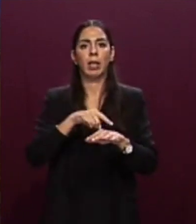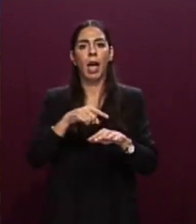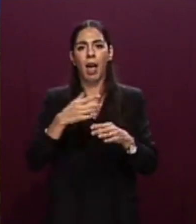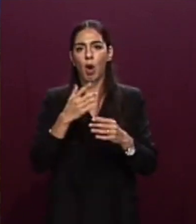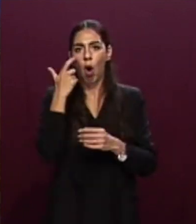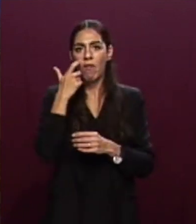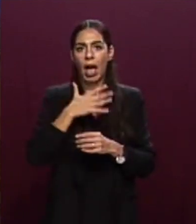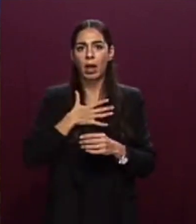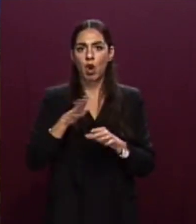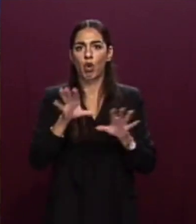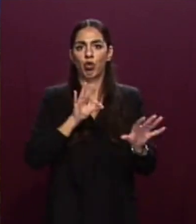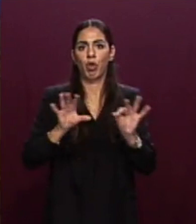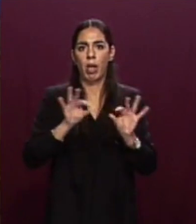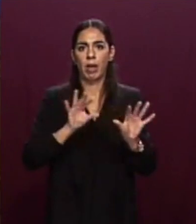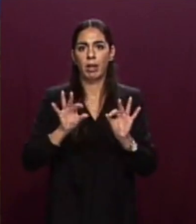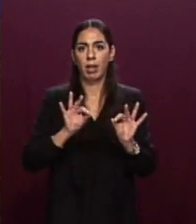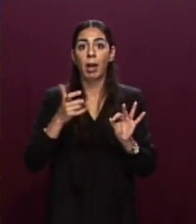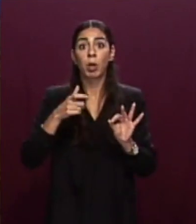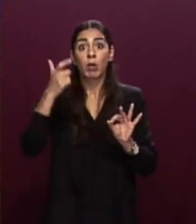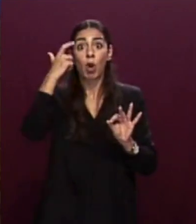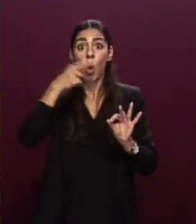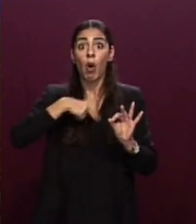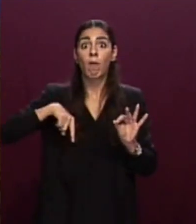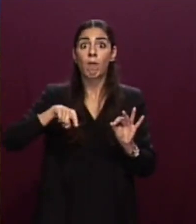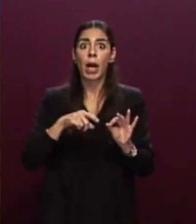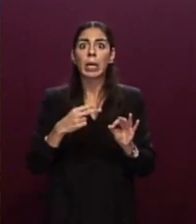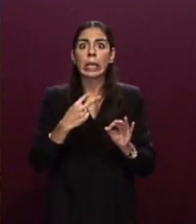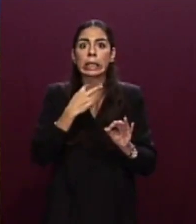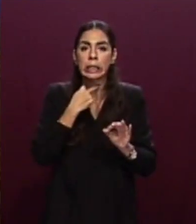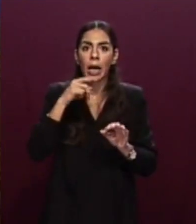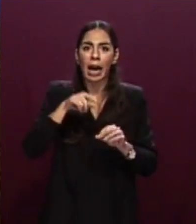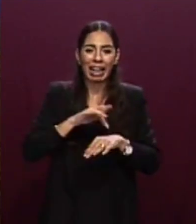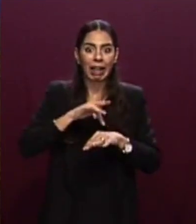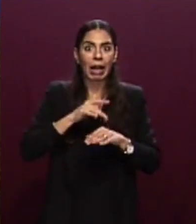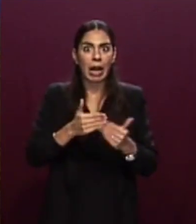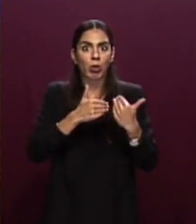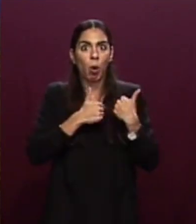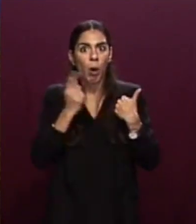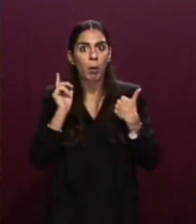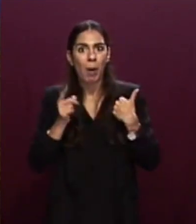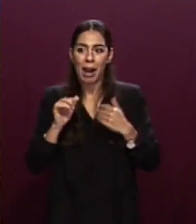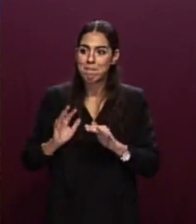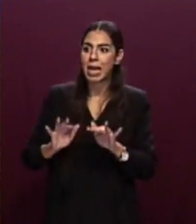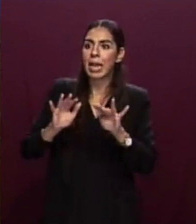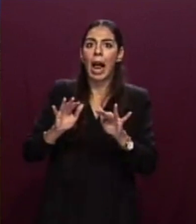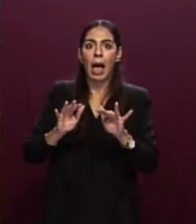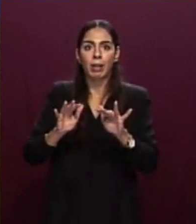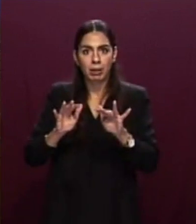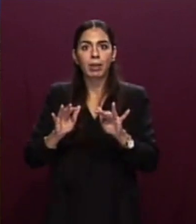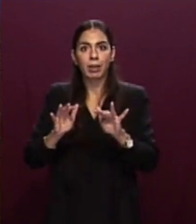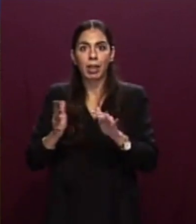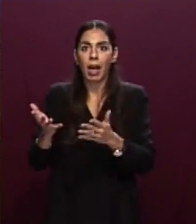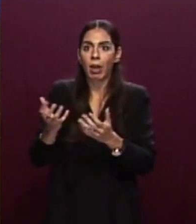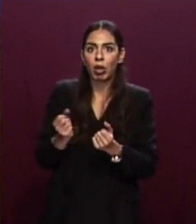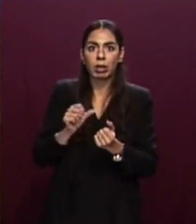tra gli altri, anche il delicatissimo compito di governare i flussi migratori. L'Italia conosce bene il significato di